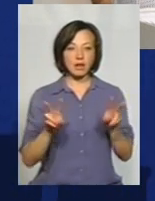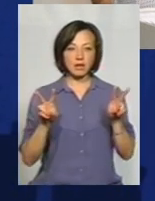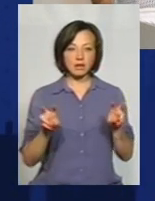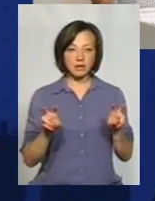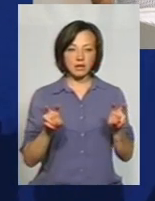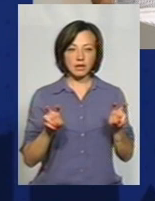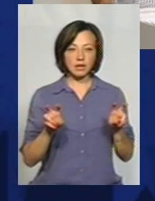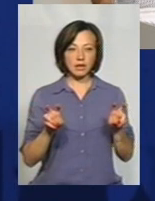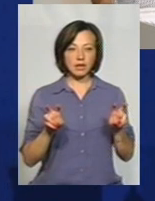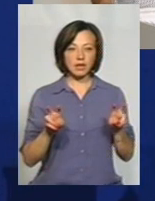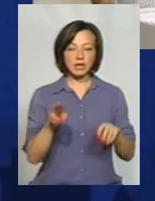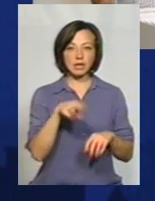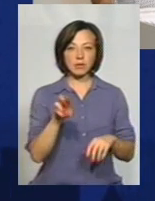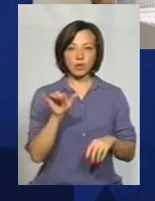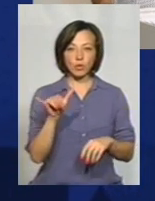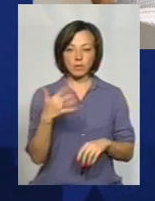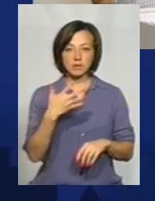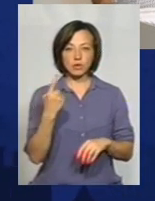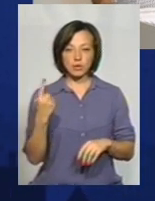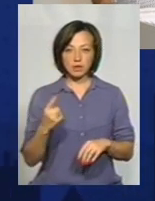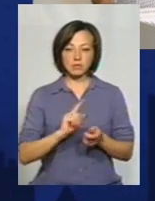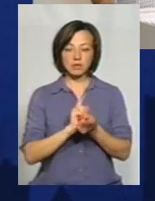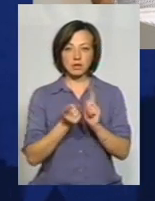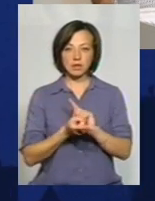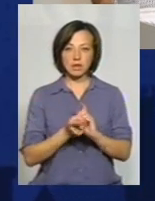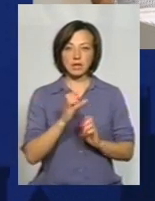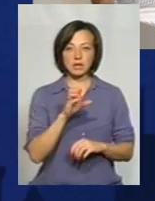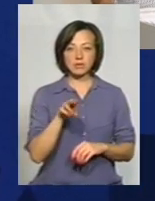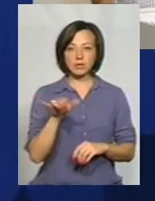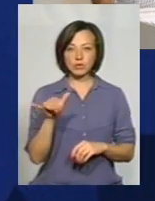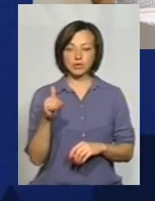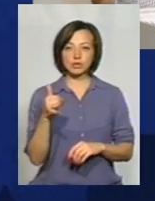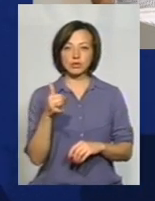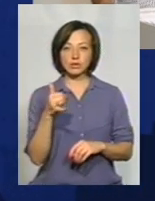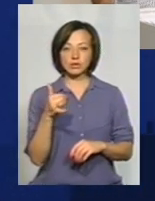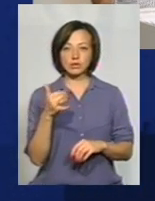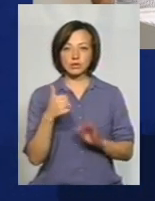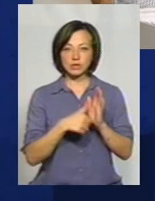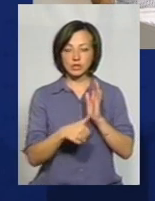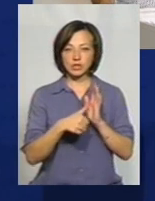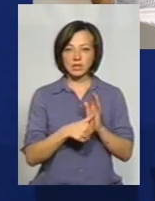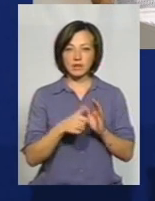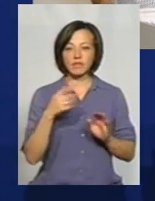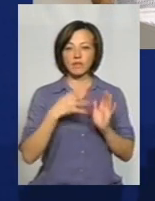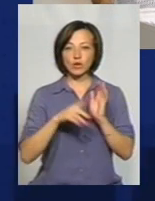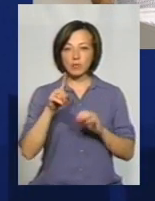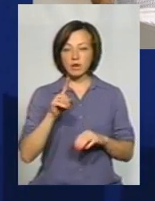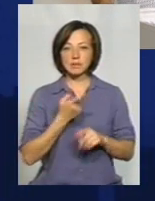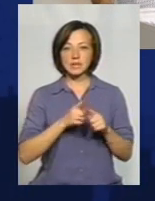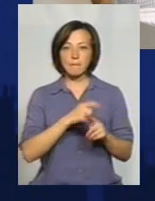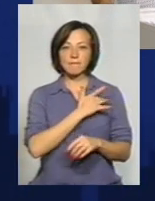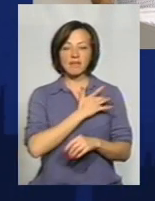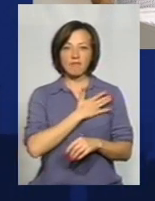«Дербул 51», потім настали СУ-56, з 91-го року вона стала приватною структурою. Тому